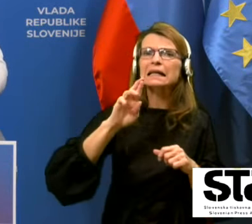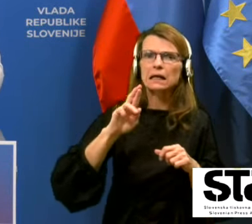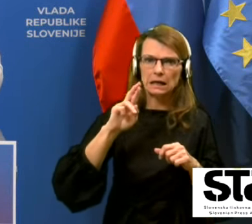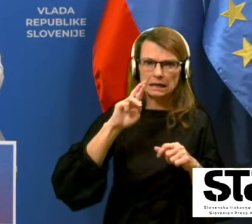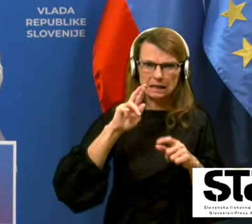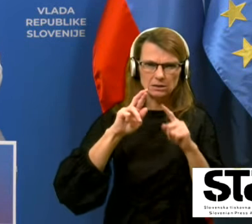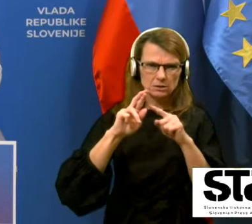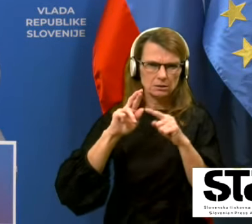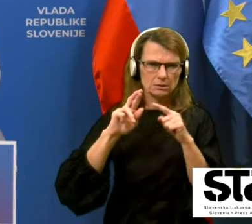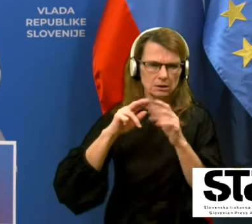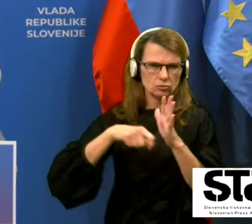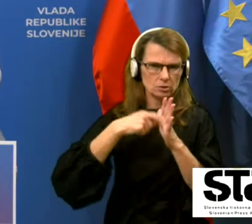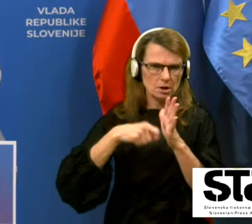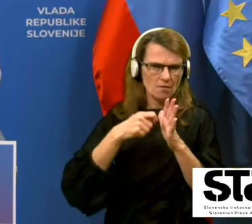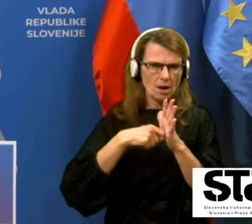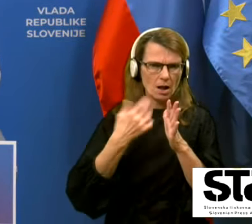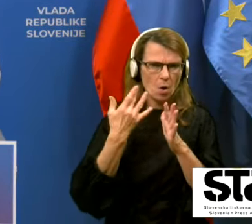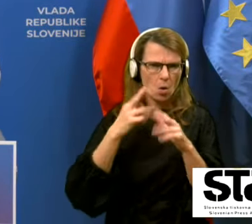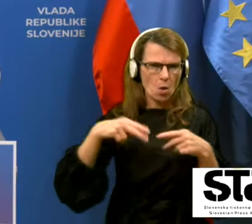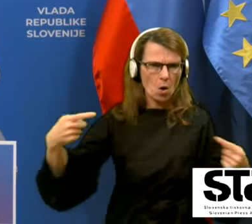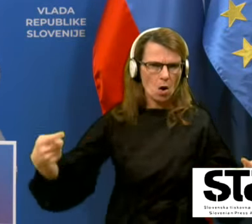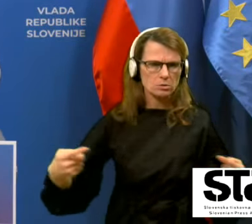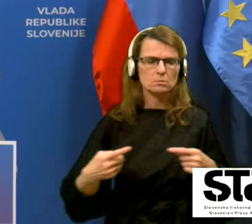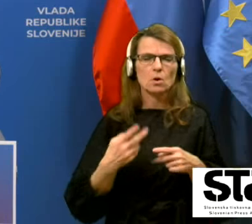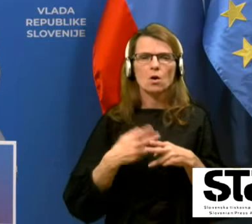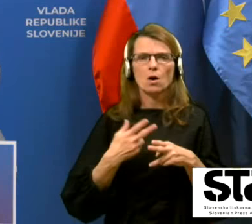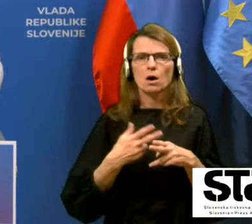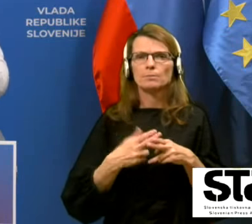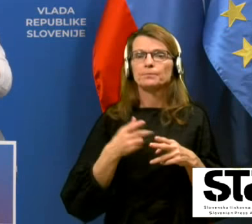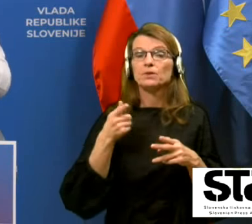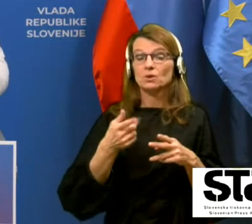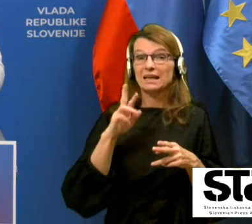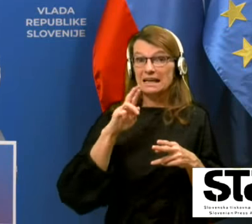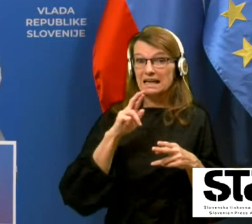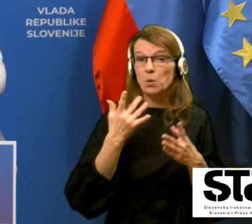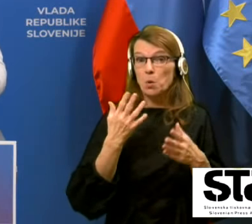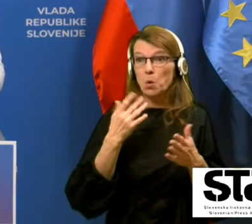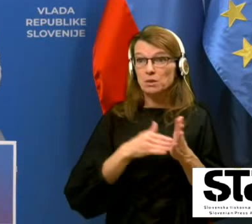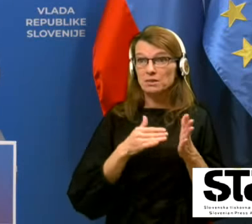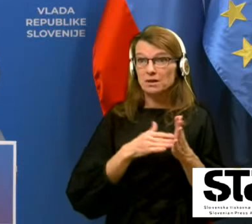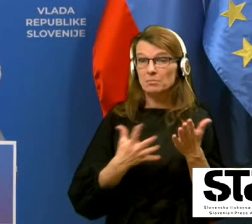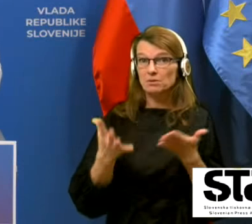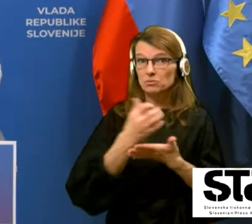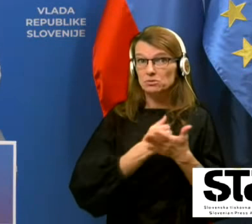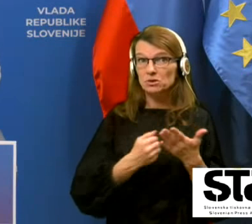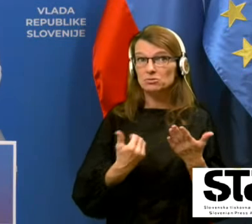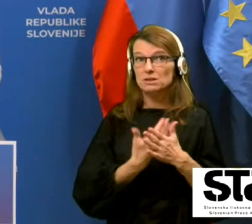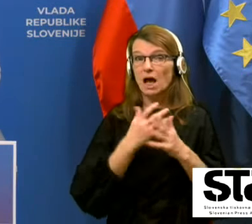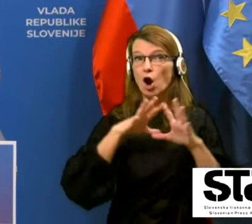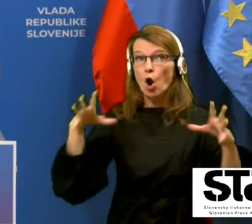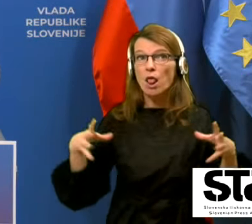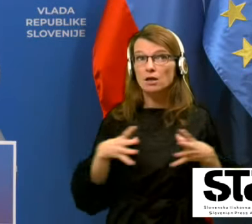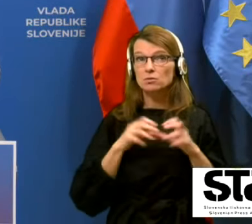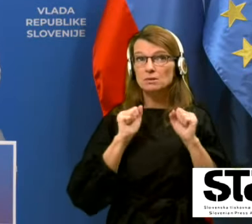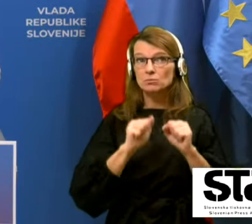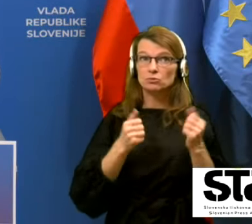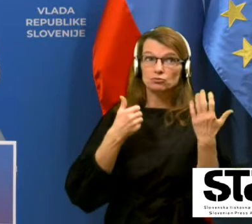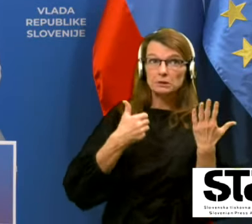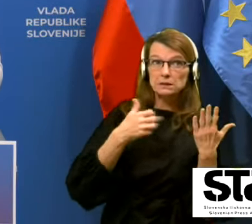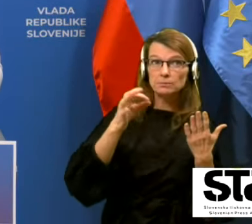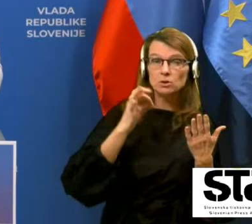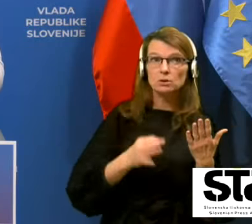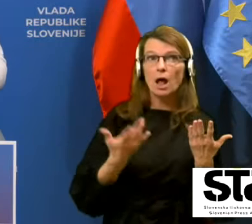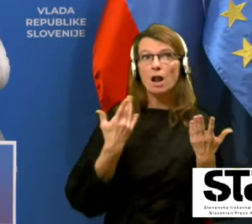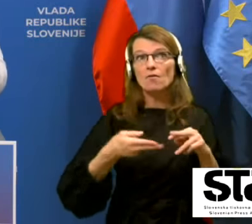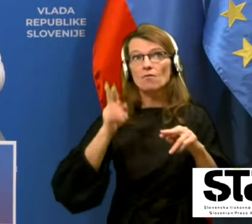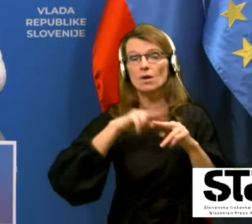spreminja tudi, seveda, odstotek je potreben za dosež kolektivno imunost. Ne vemo še točno, če bo 60 ali kaj več. Ampak skratka, kako hitro